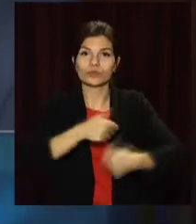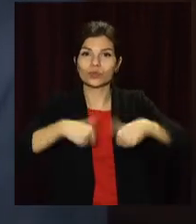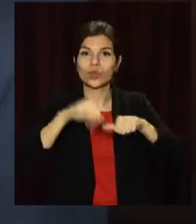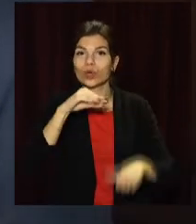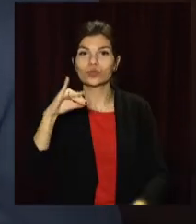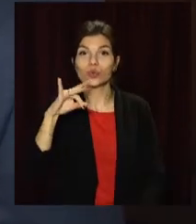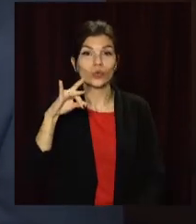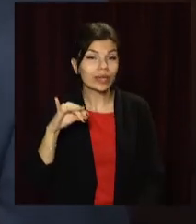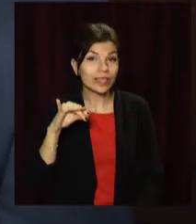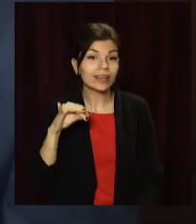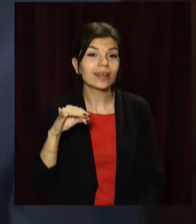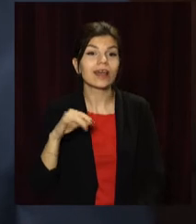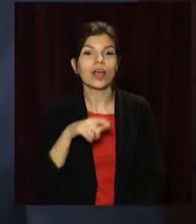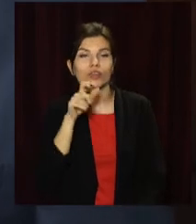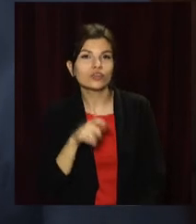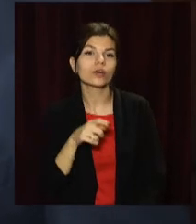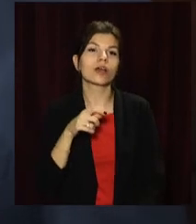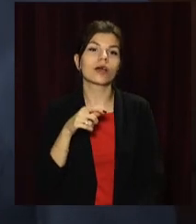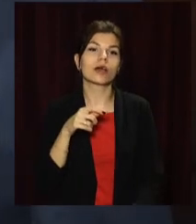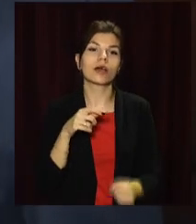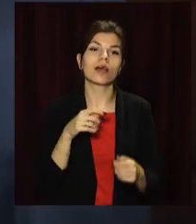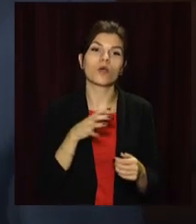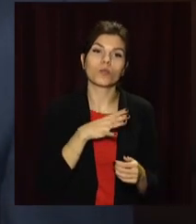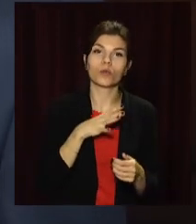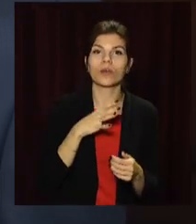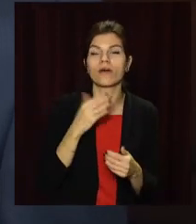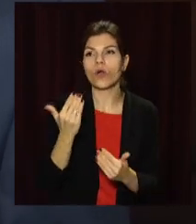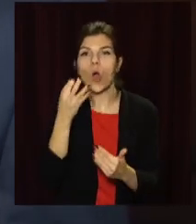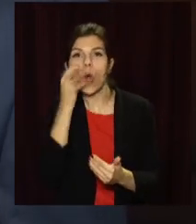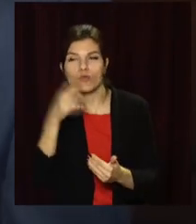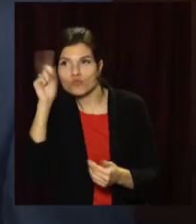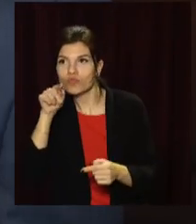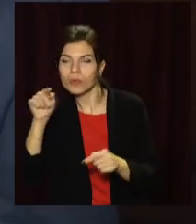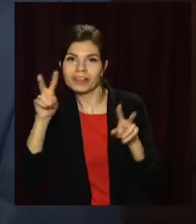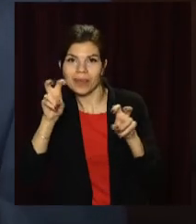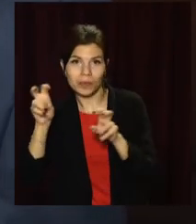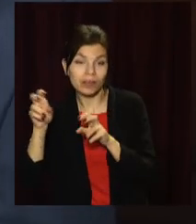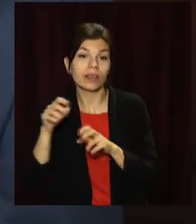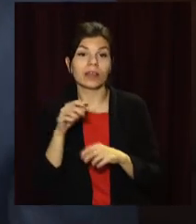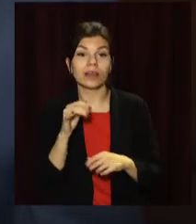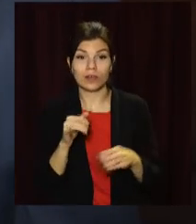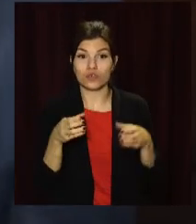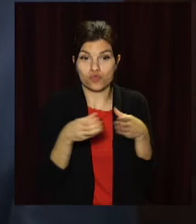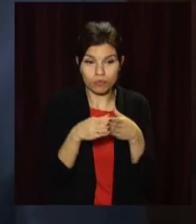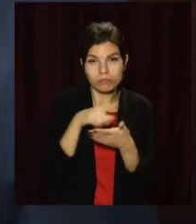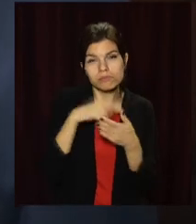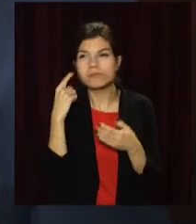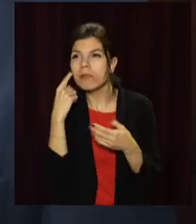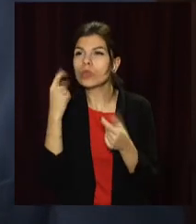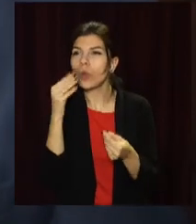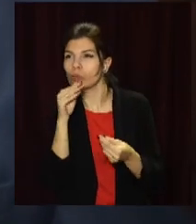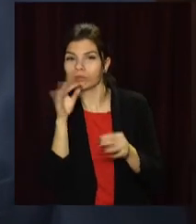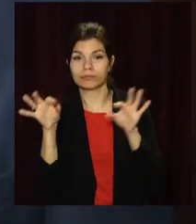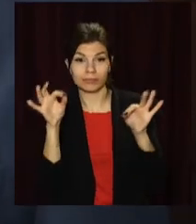були тільки в цій номінації. І по зробленому, і награди, і